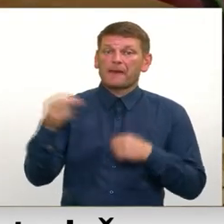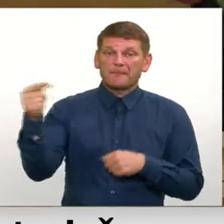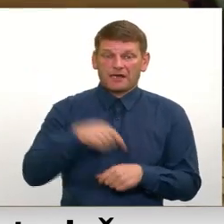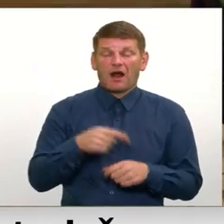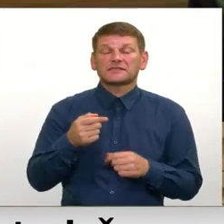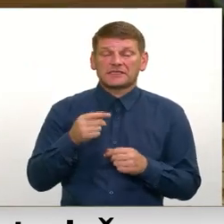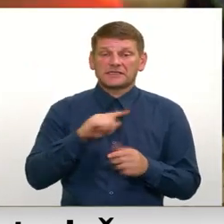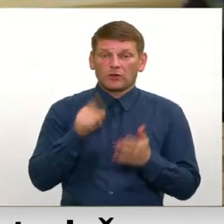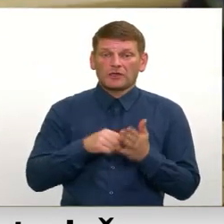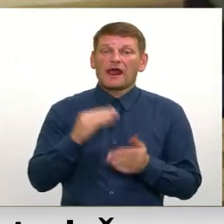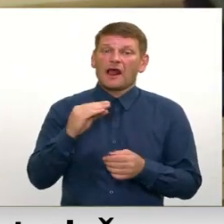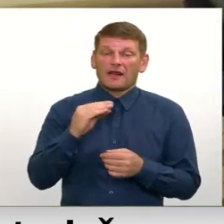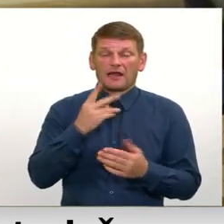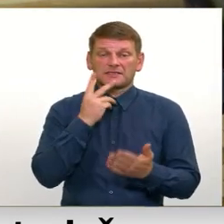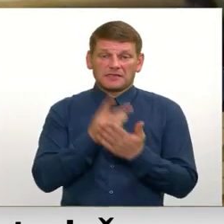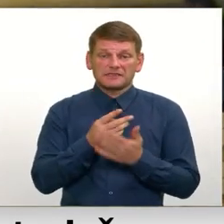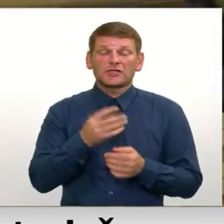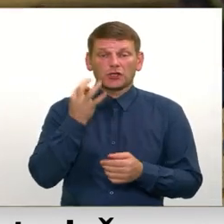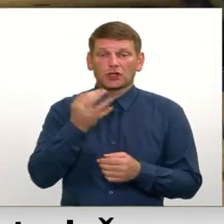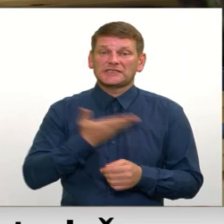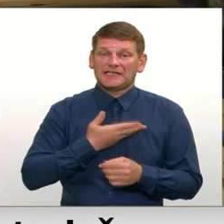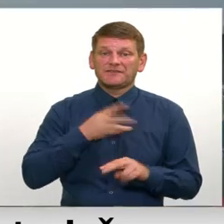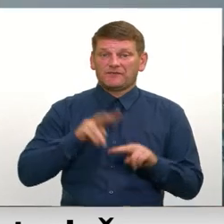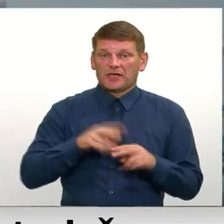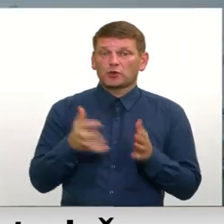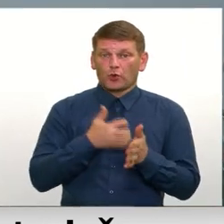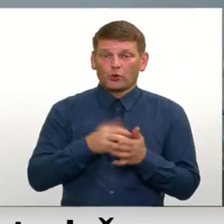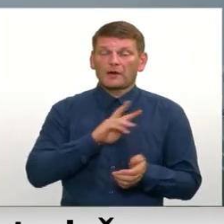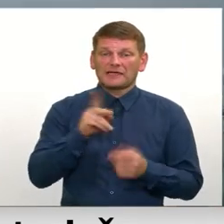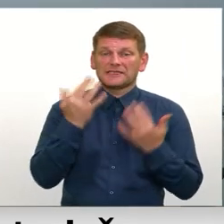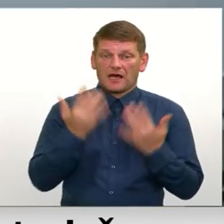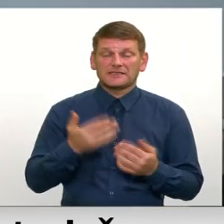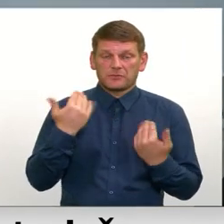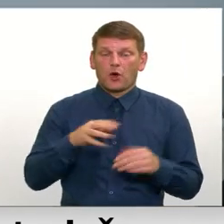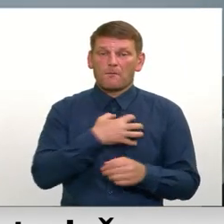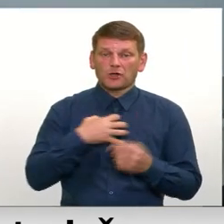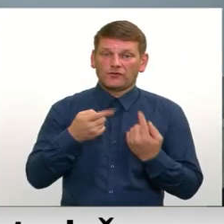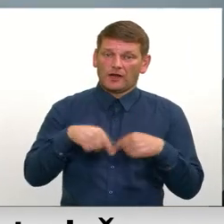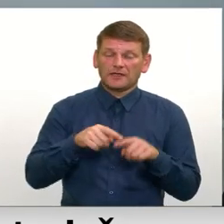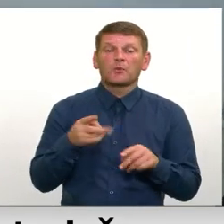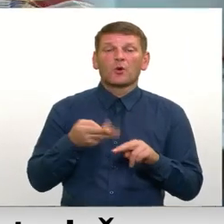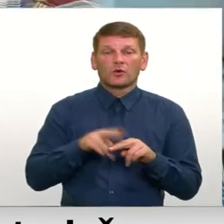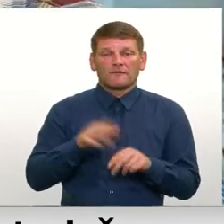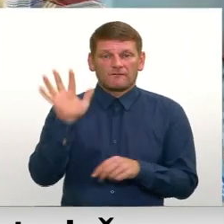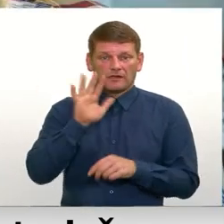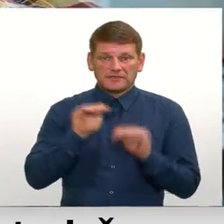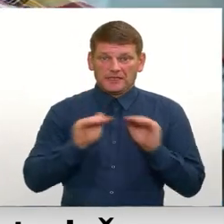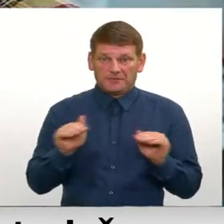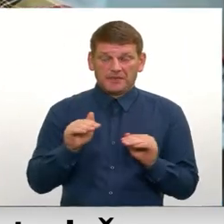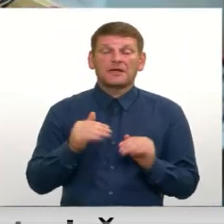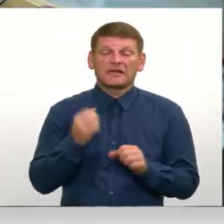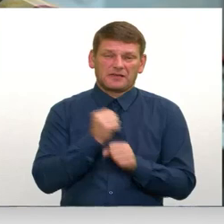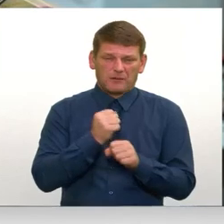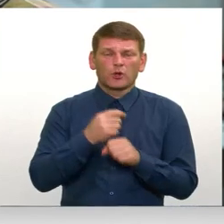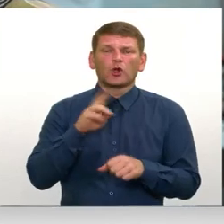jautājumā, kas par celērts saskata tieši dzīvesvietu trūkumu, kas jārisina jau pašvaldību un valsts līmenī. Darbu, es domāju,